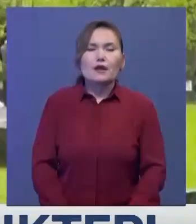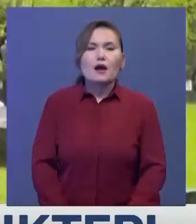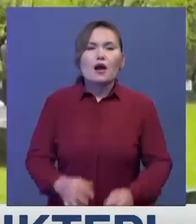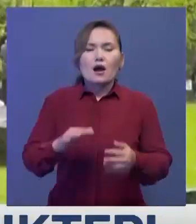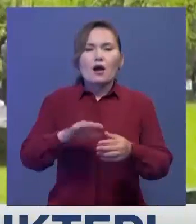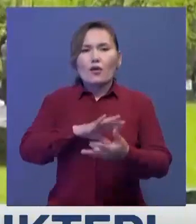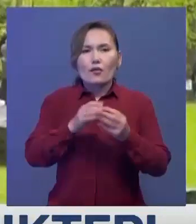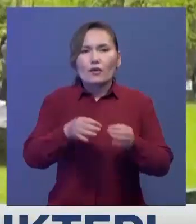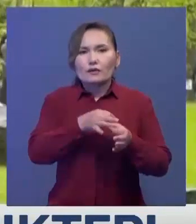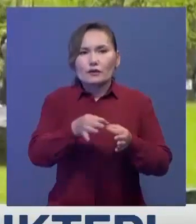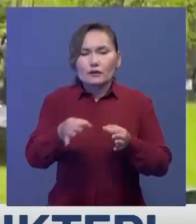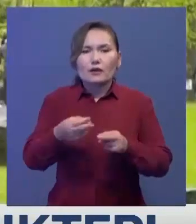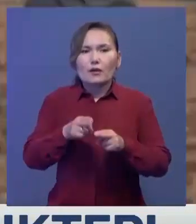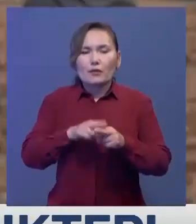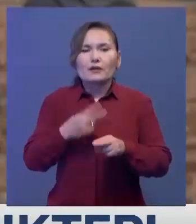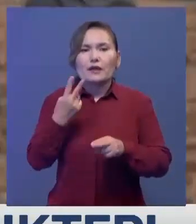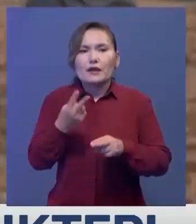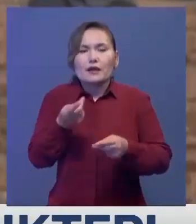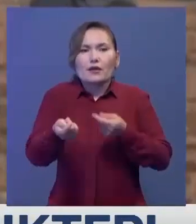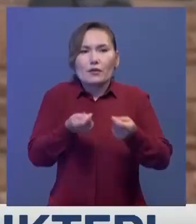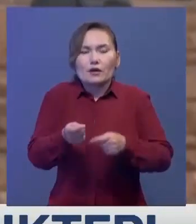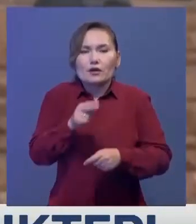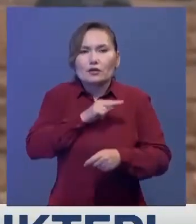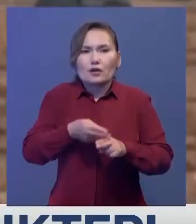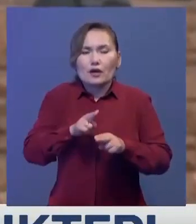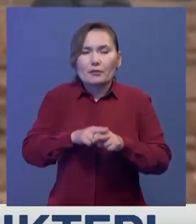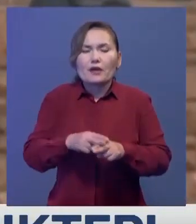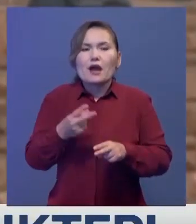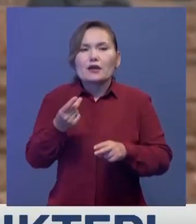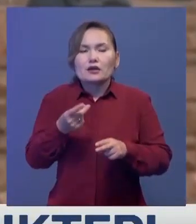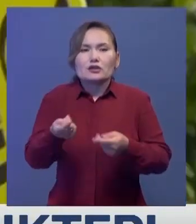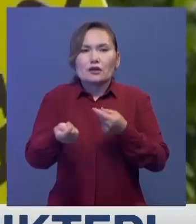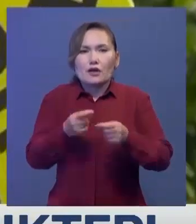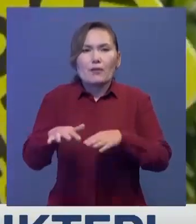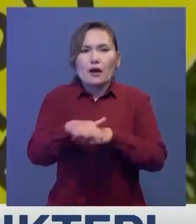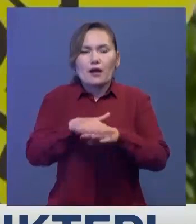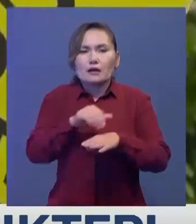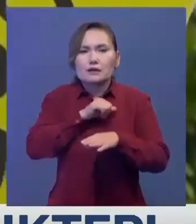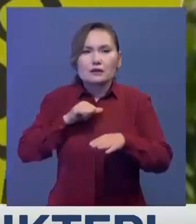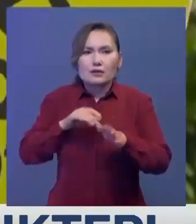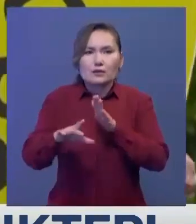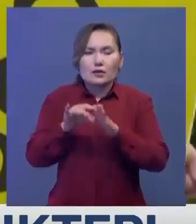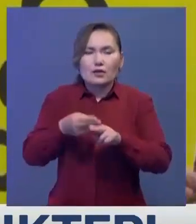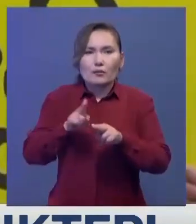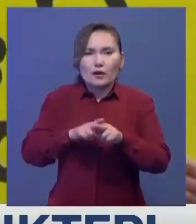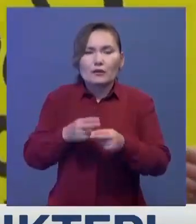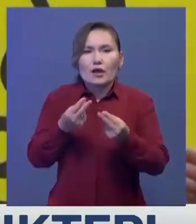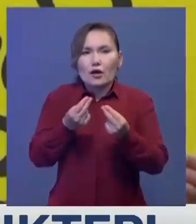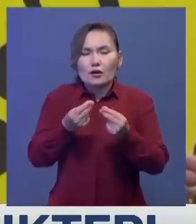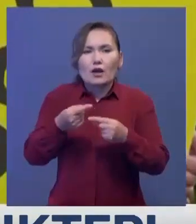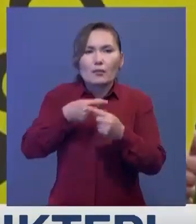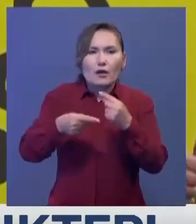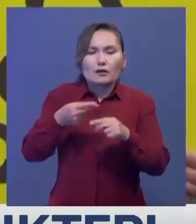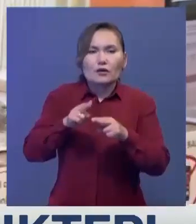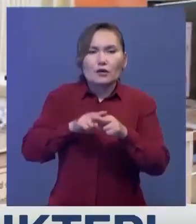мекенді екі мәр басқарады дедік қой. Солардың екіншісін қалық сайлайды. Оларға қаланың емесе округтың бюджетіне тікелей башшылығы ету,